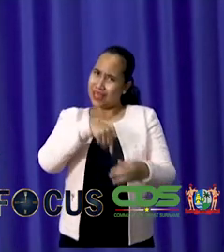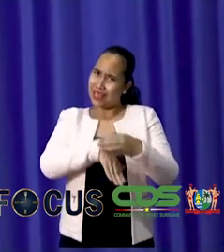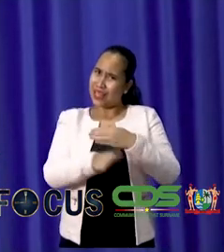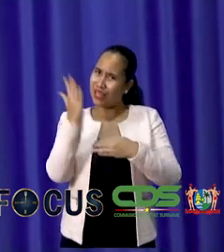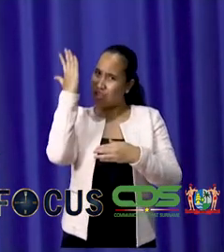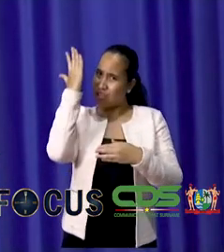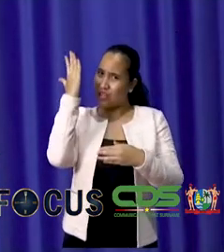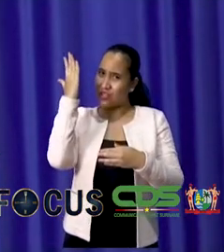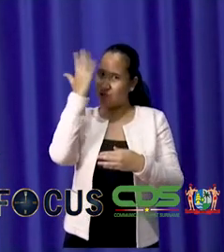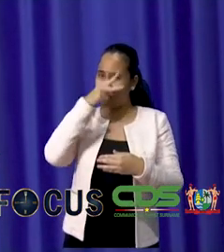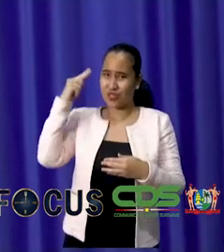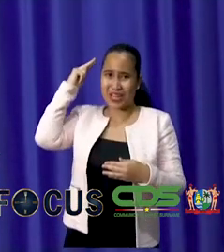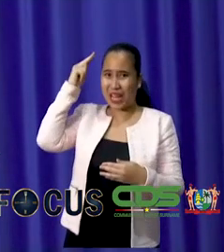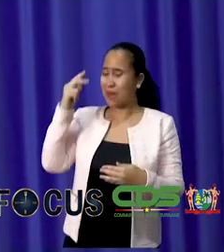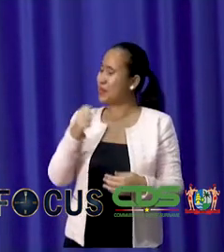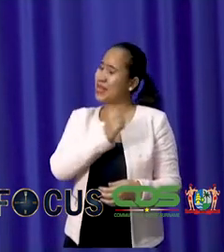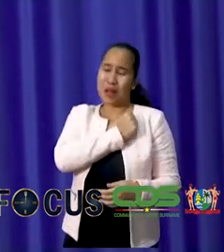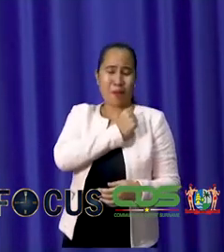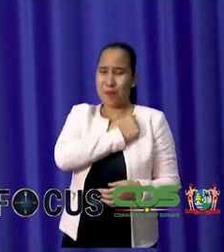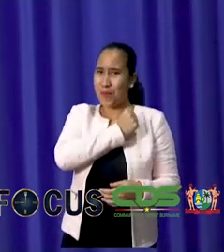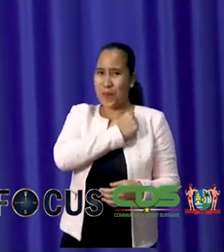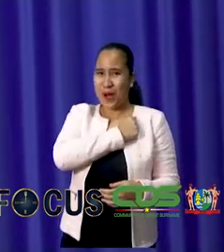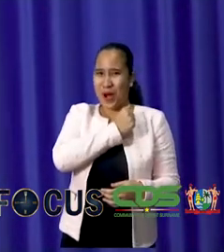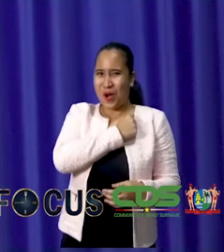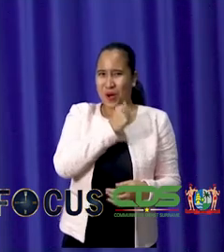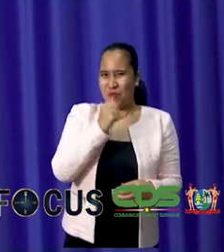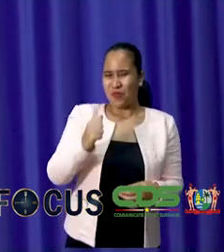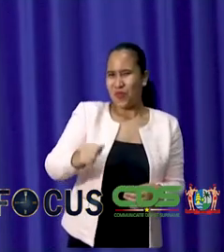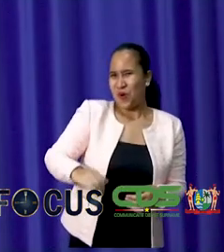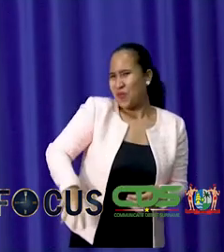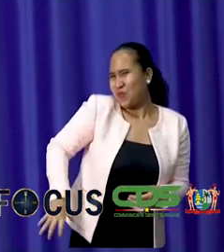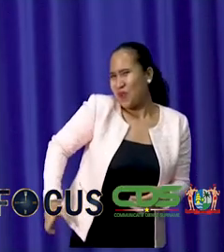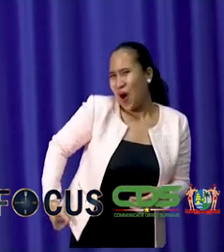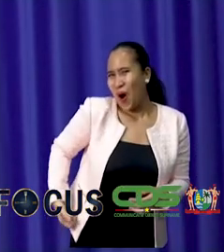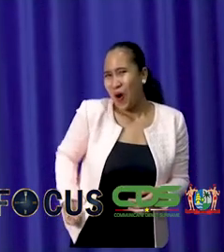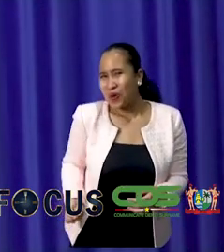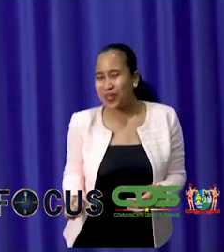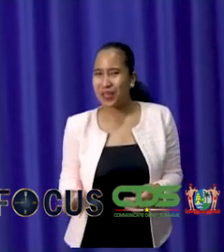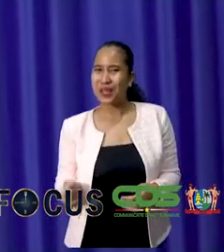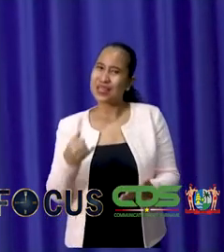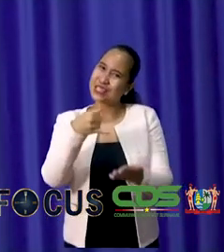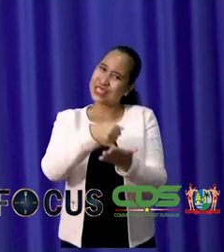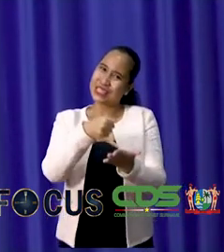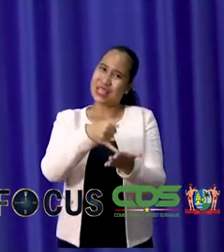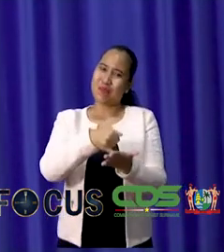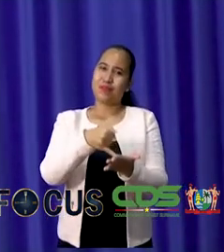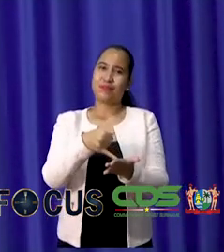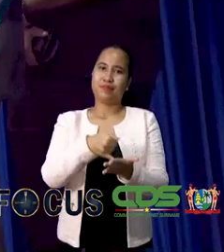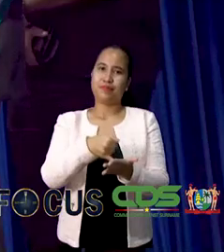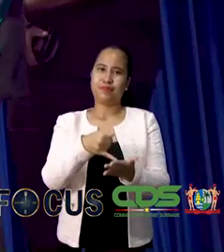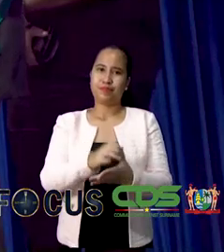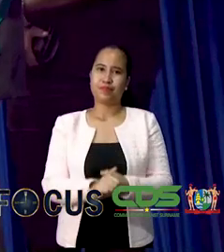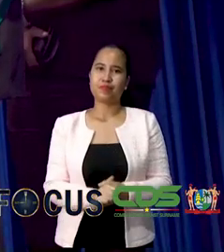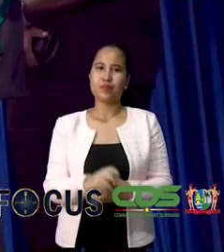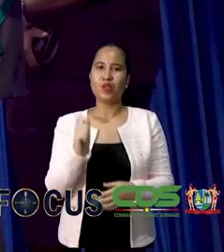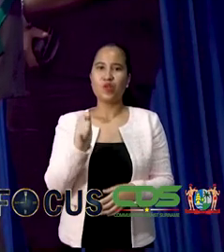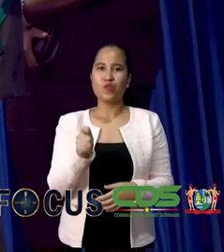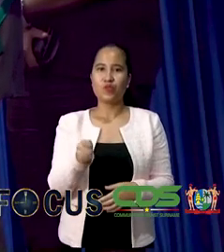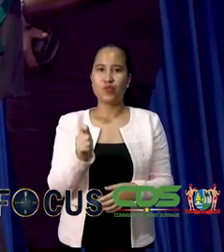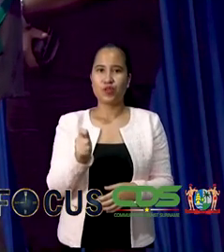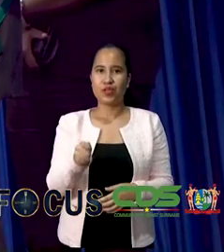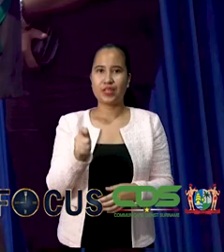voor groeschalige, frauduleuze handelingen in het verkiezingstraject. Dat de voorzitter,